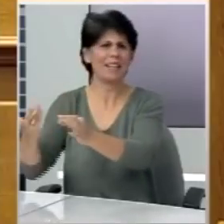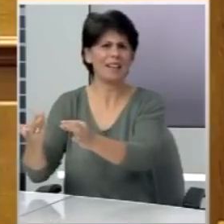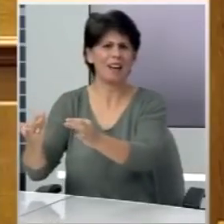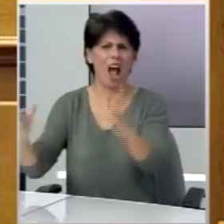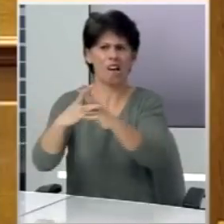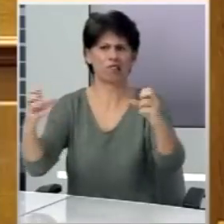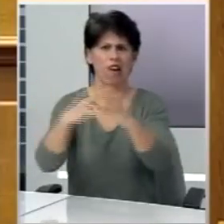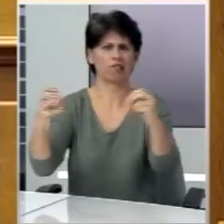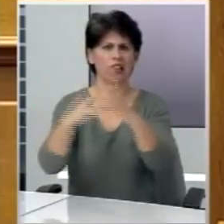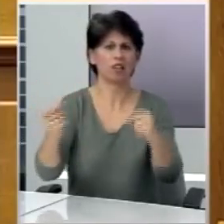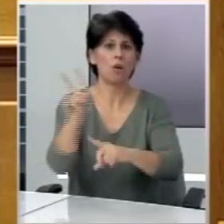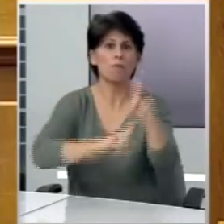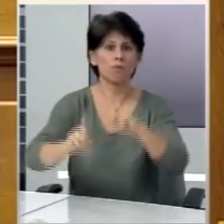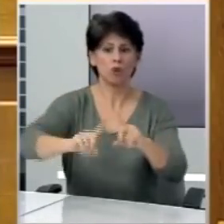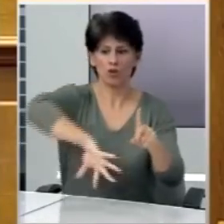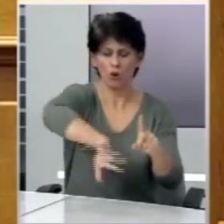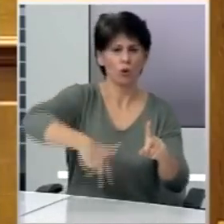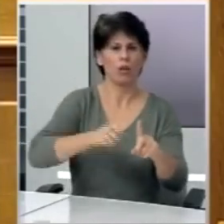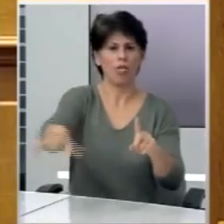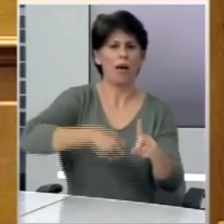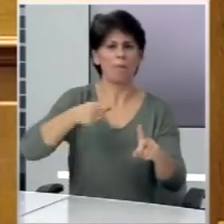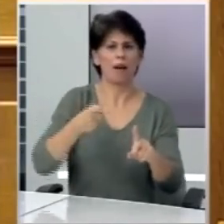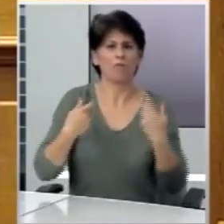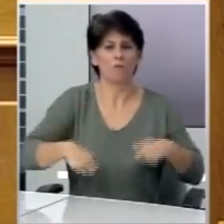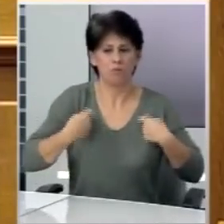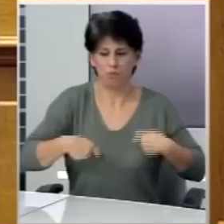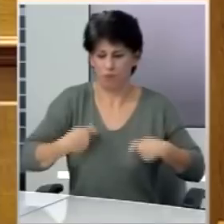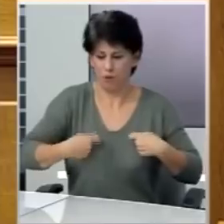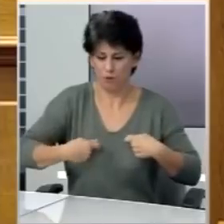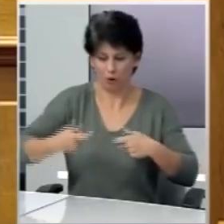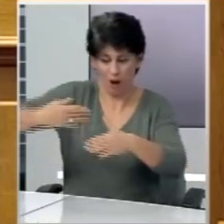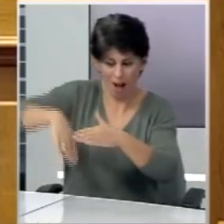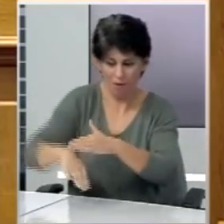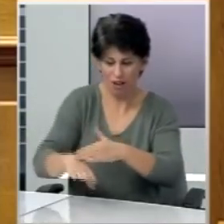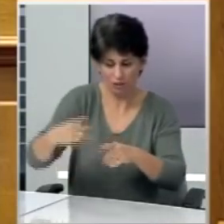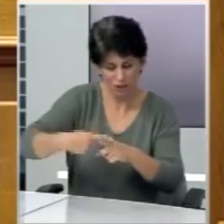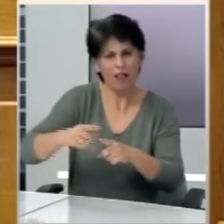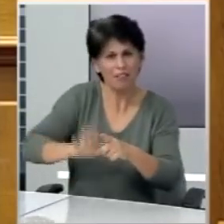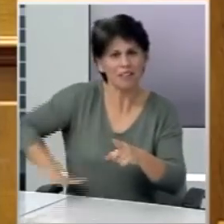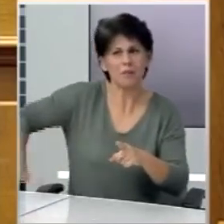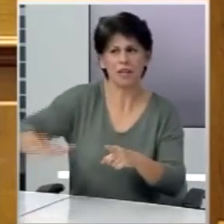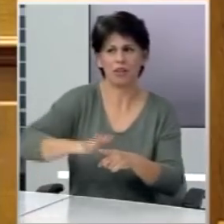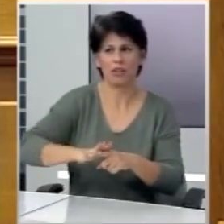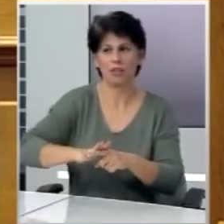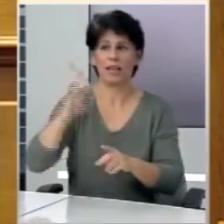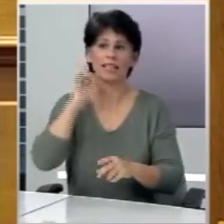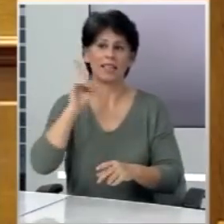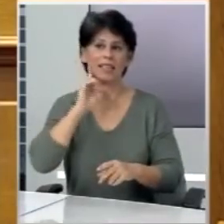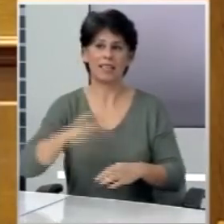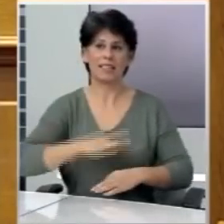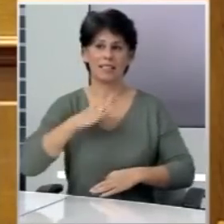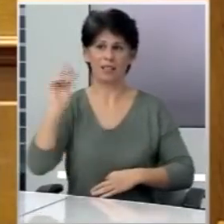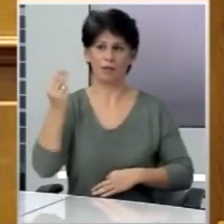θα πρωτοβάλει χέρι σε πλουτοπαραγωγικές πηγές και της χώρας μας και της περιοχής όλης. Κυρίες και κύριοι